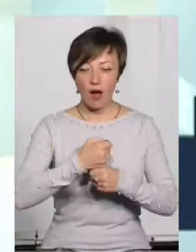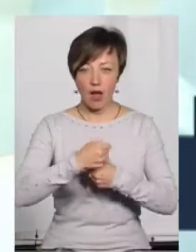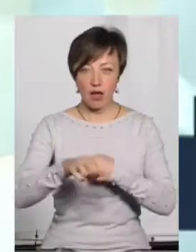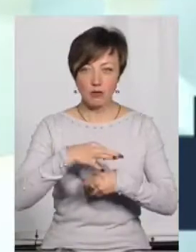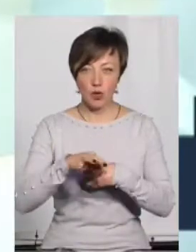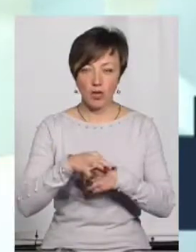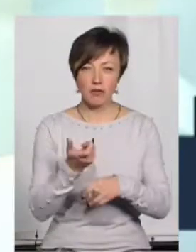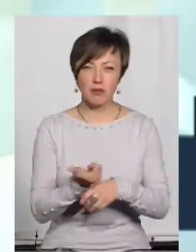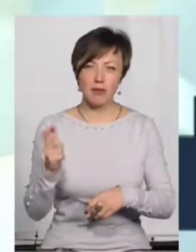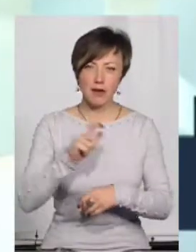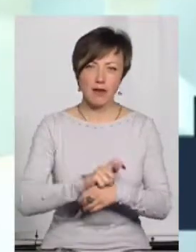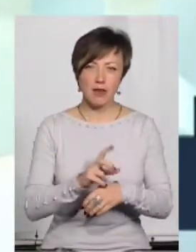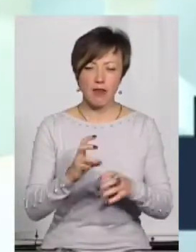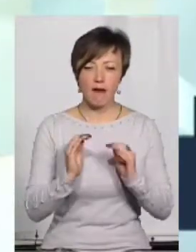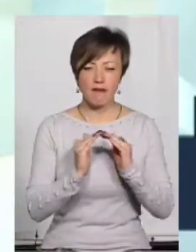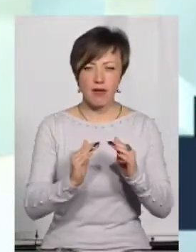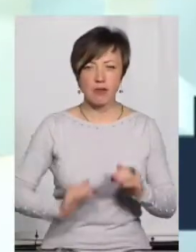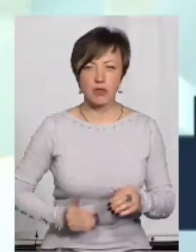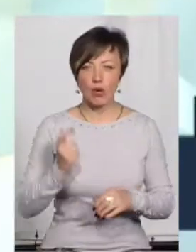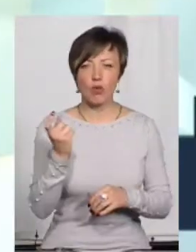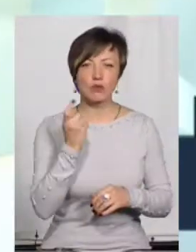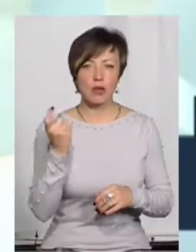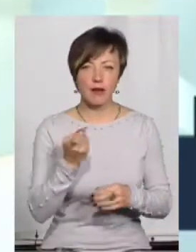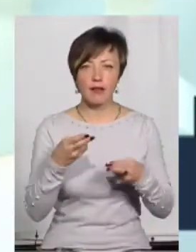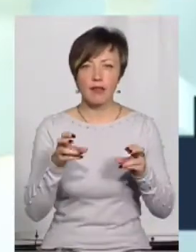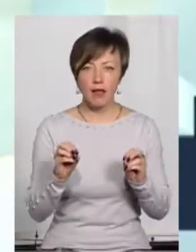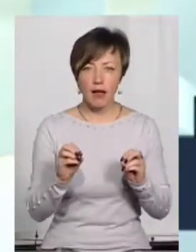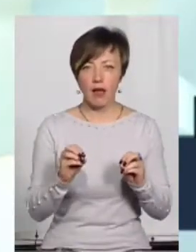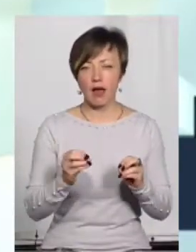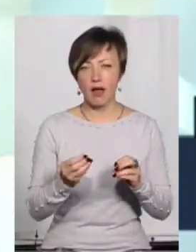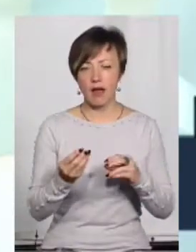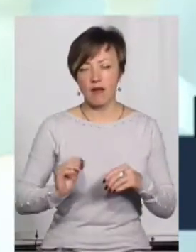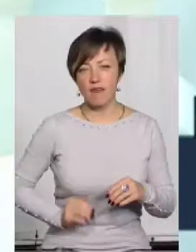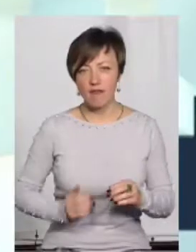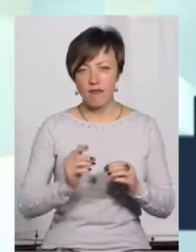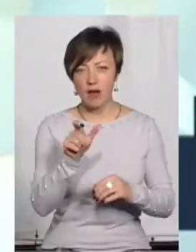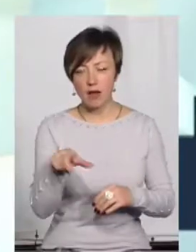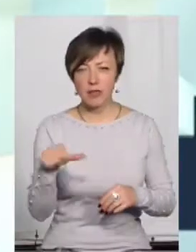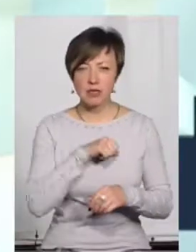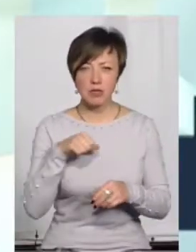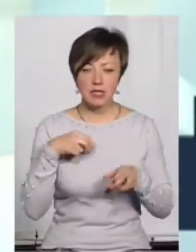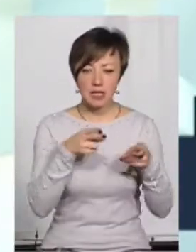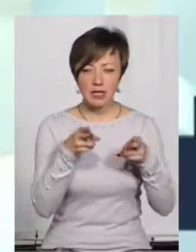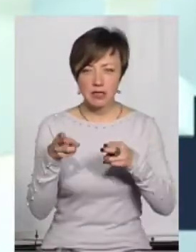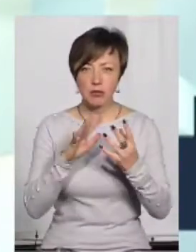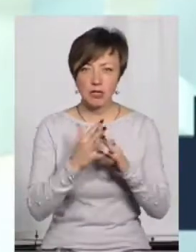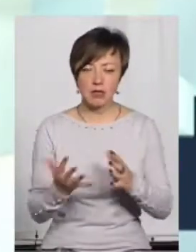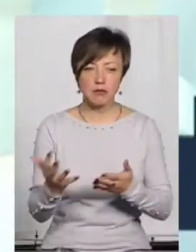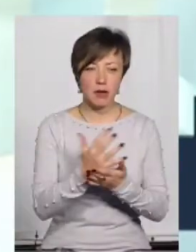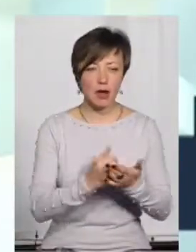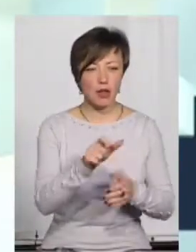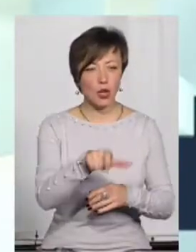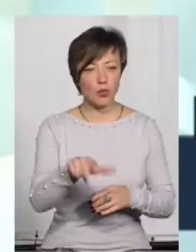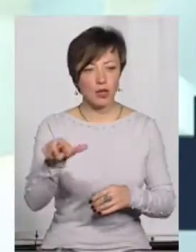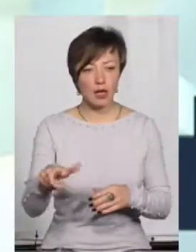це переважно на фермерських господарствах, де фермери самостійно їздили по селах, збирали